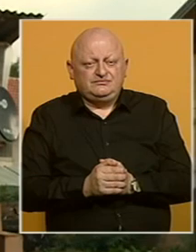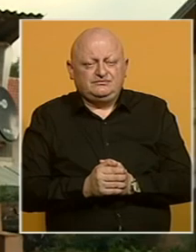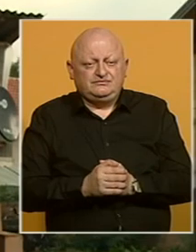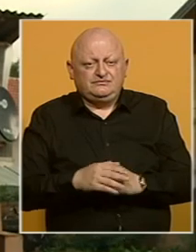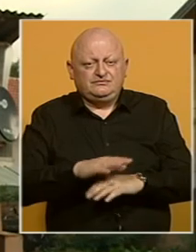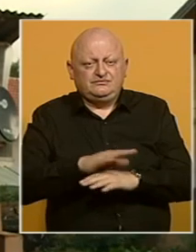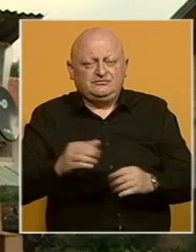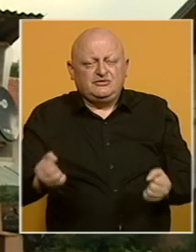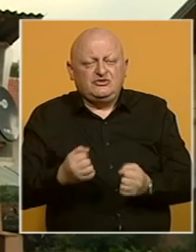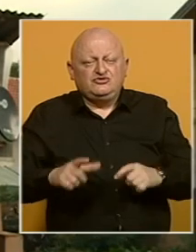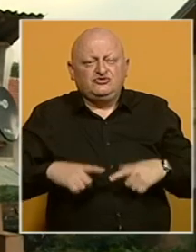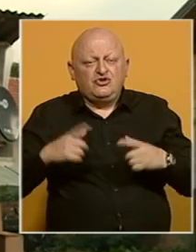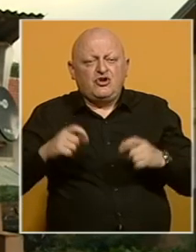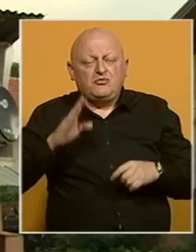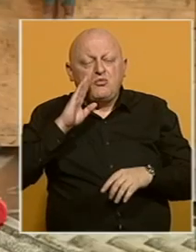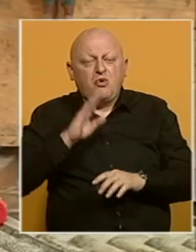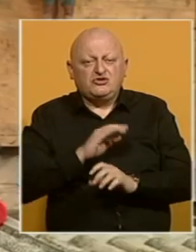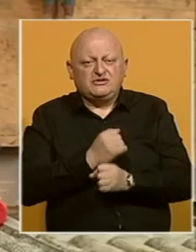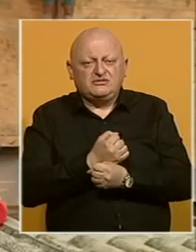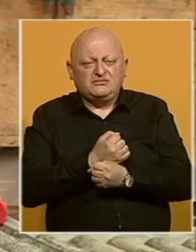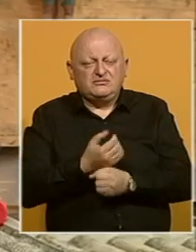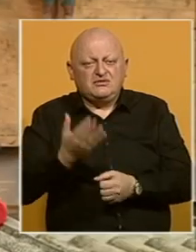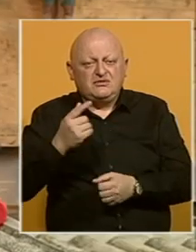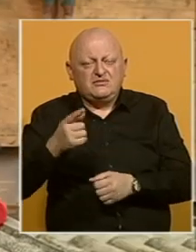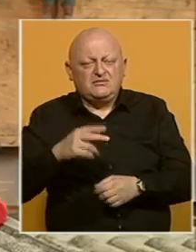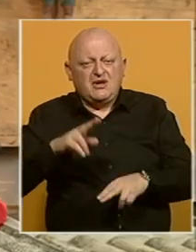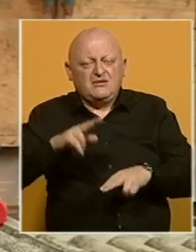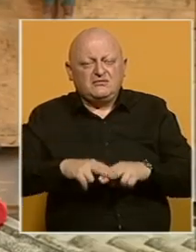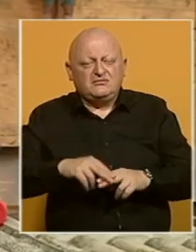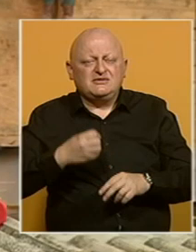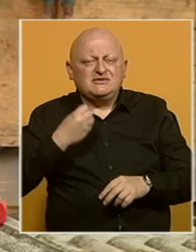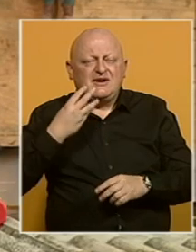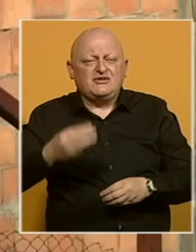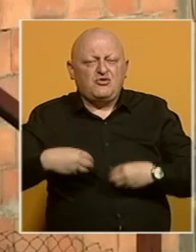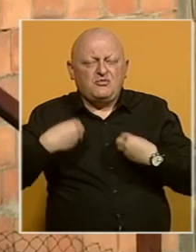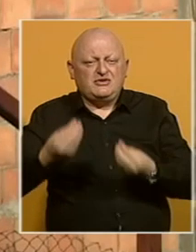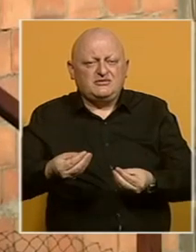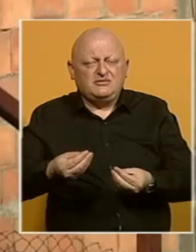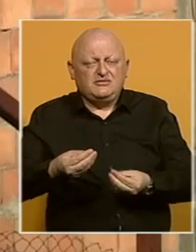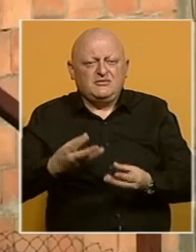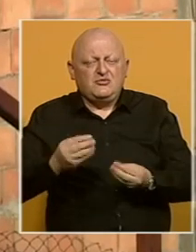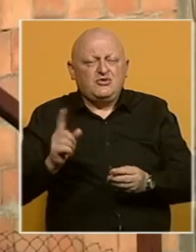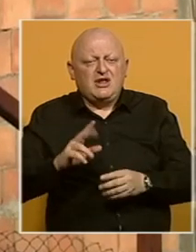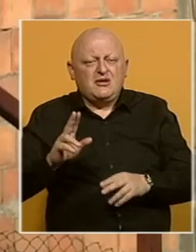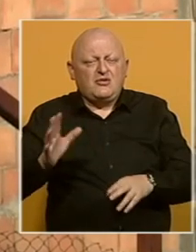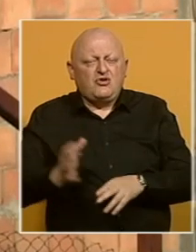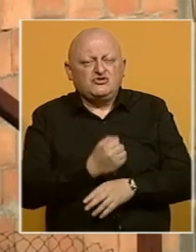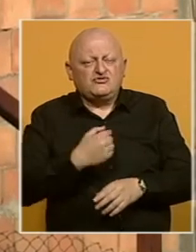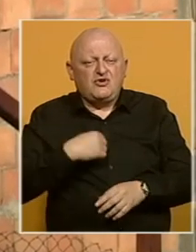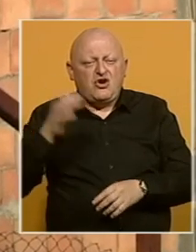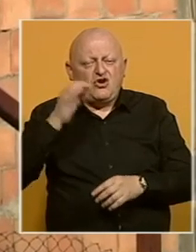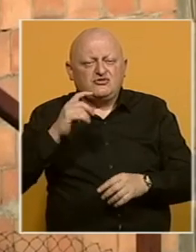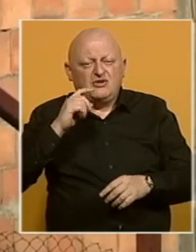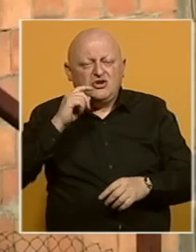Sve je teži život Roma u BiH, iako se o njihovim pravima svakodnevno govori. i mnogi još ne ostvaruju ni osnovna